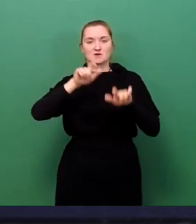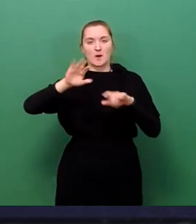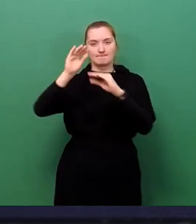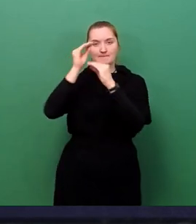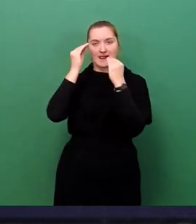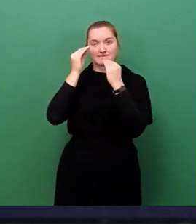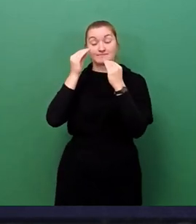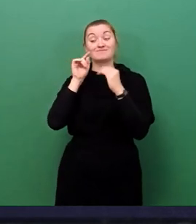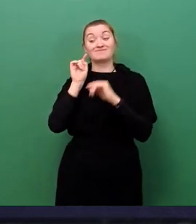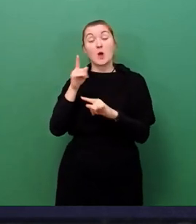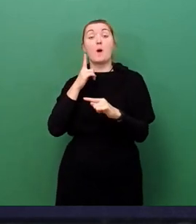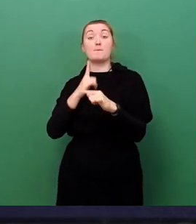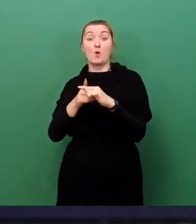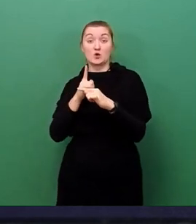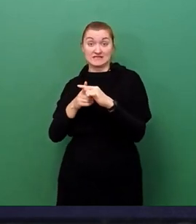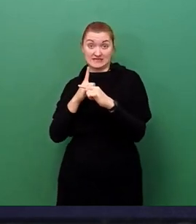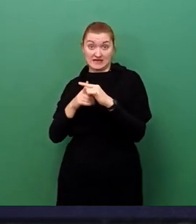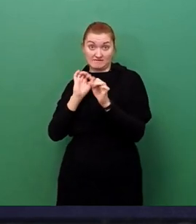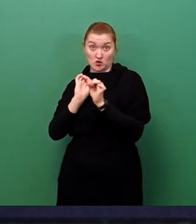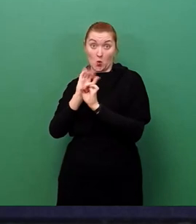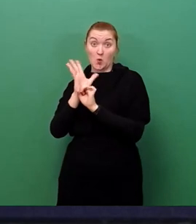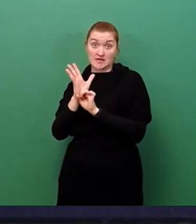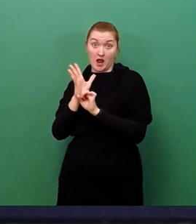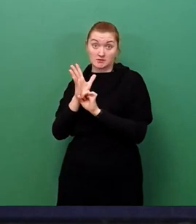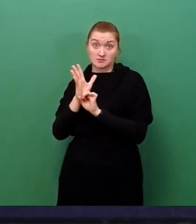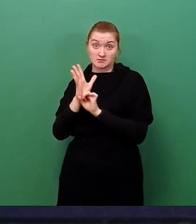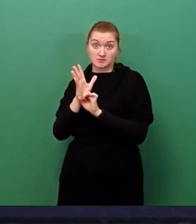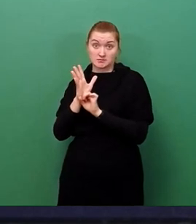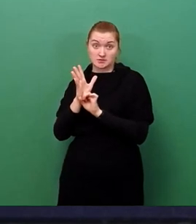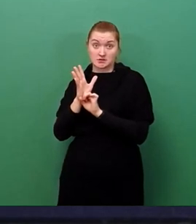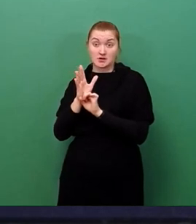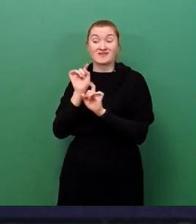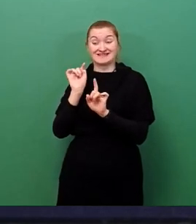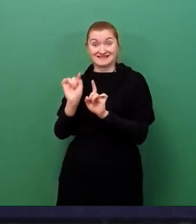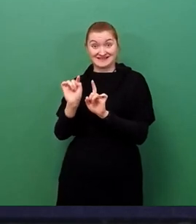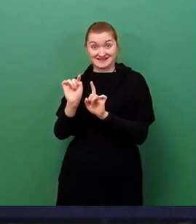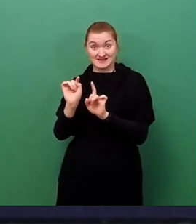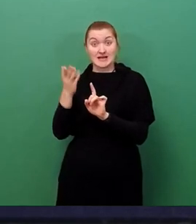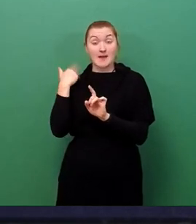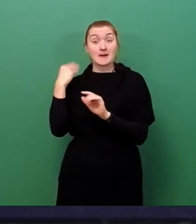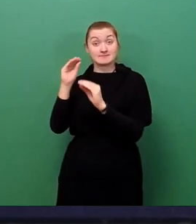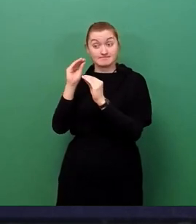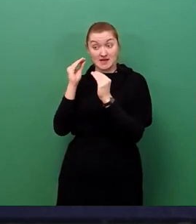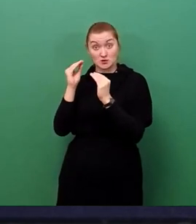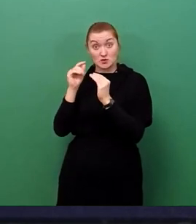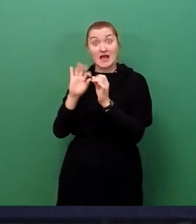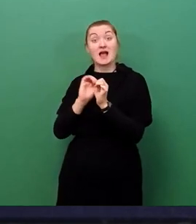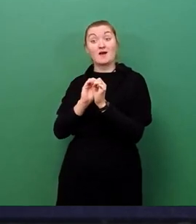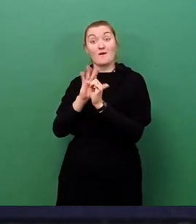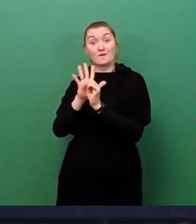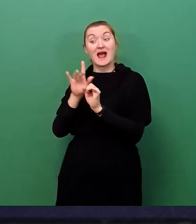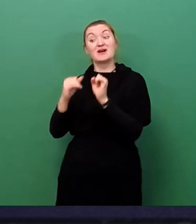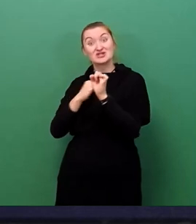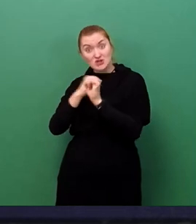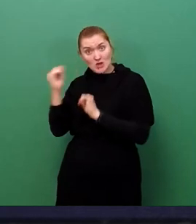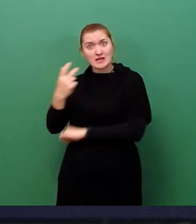auf das SARS-CoV-2-Virus getestet wurden und zum Zeitpunkt der Infektion vollständig geimpft waren.